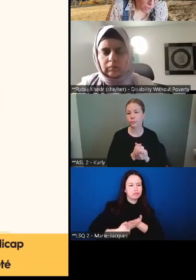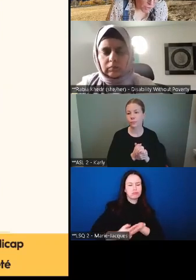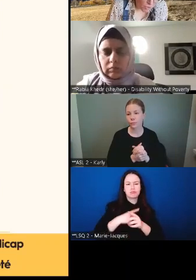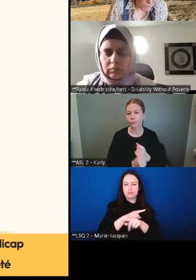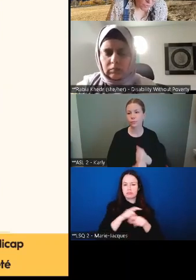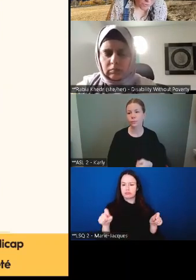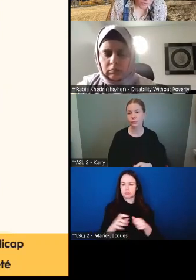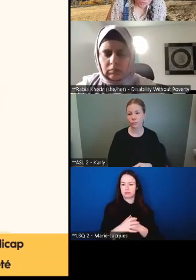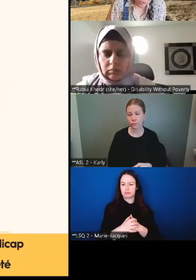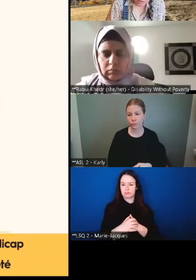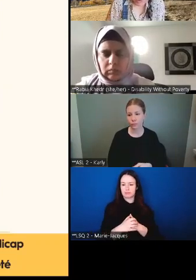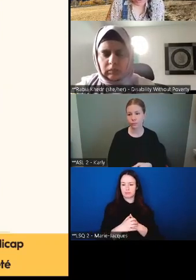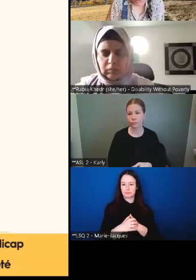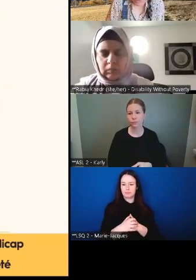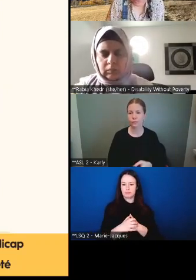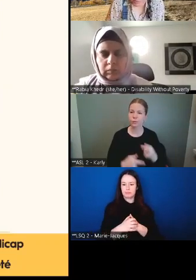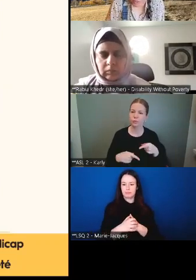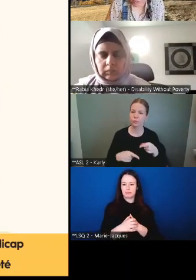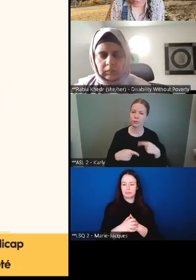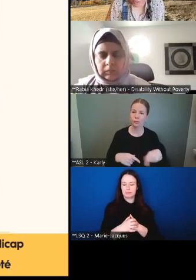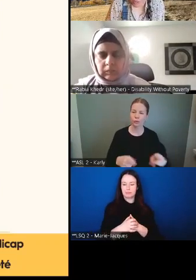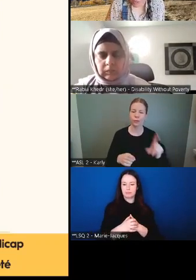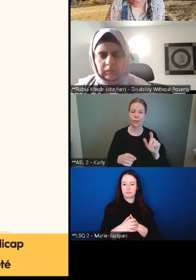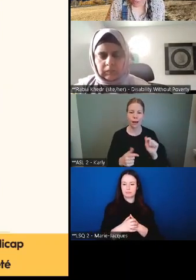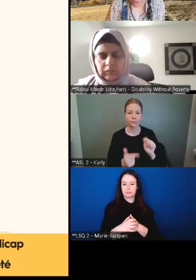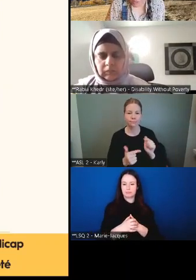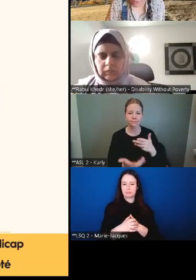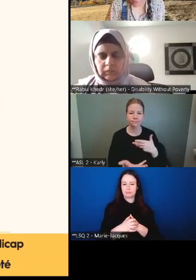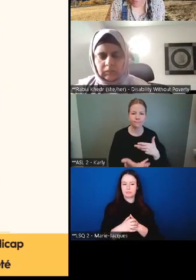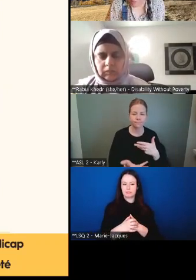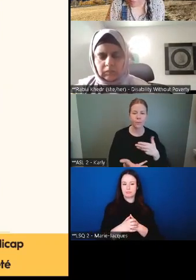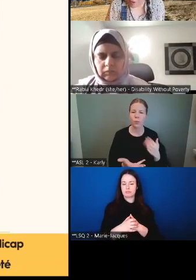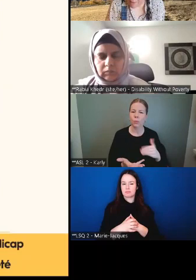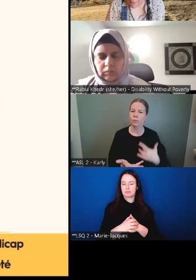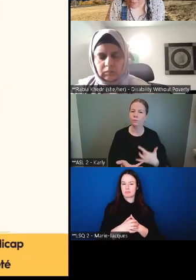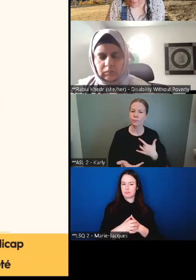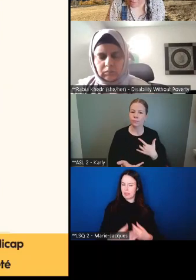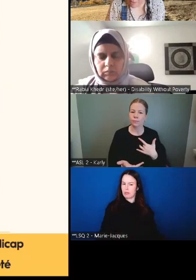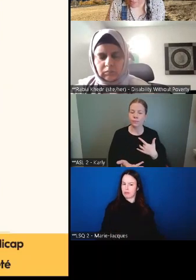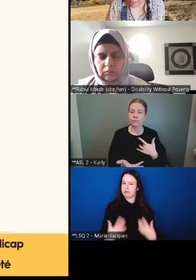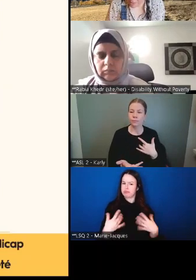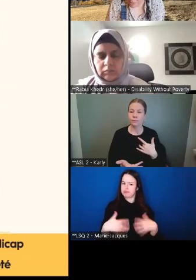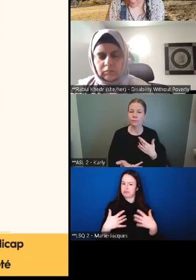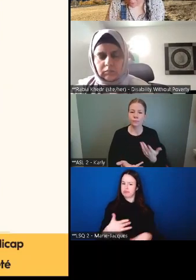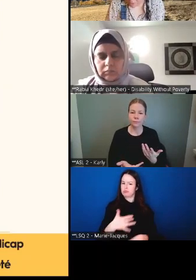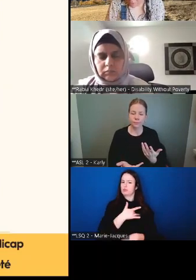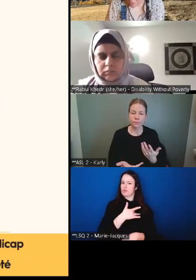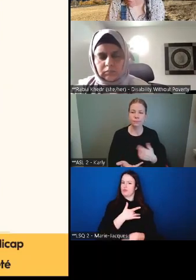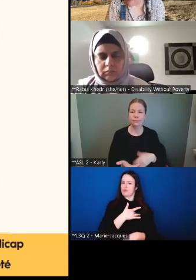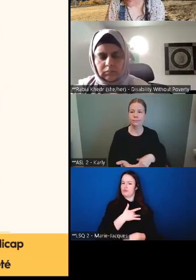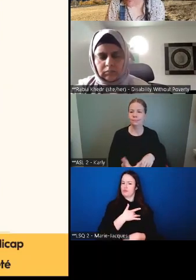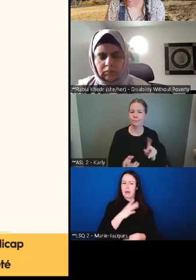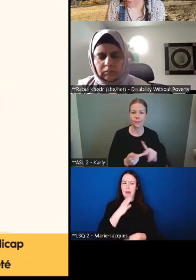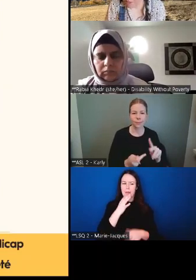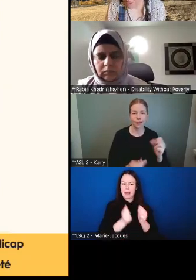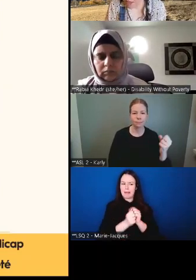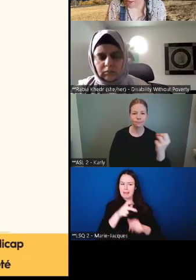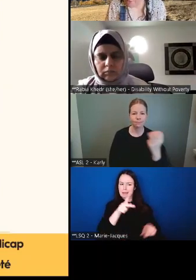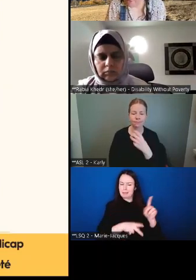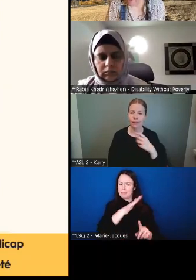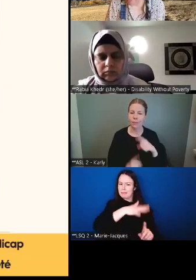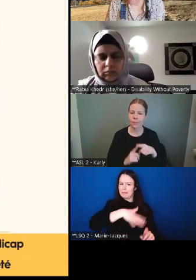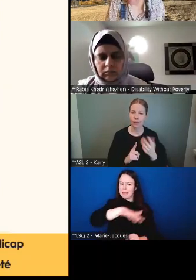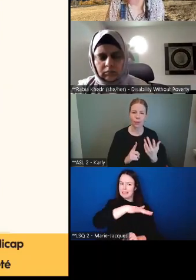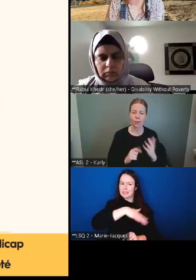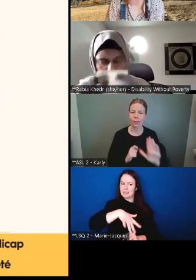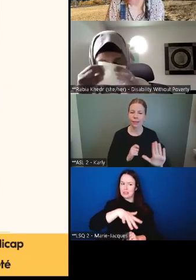et j'ai trouvé cela très émotif de parler à ces gens dans les situations auxquelles ils